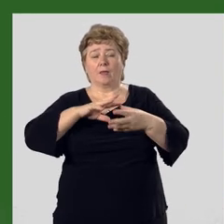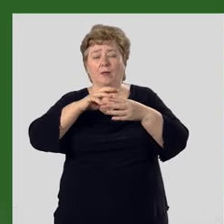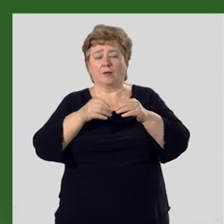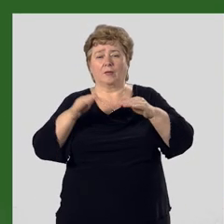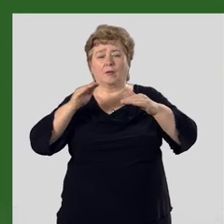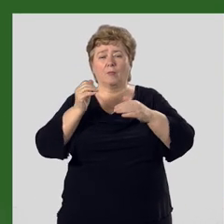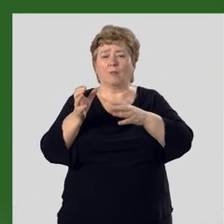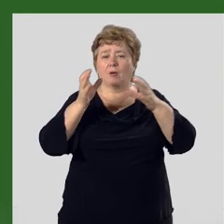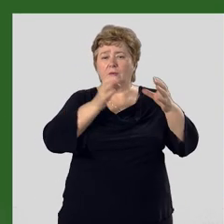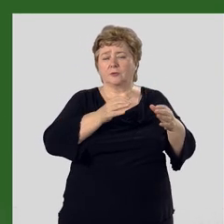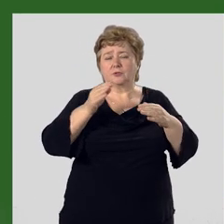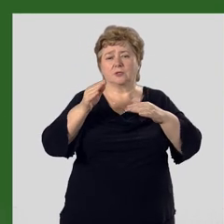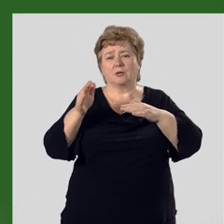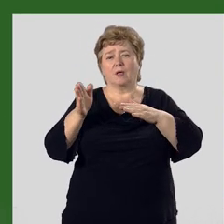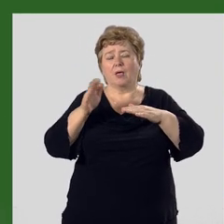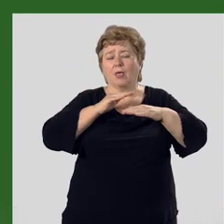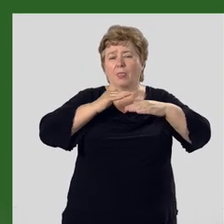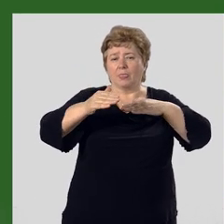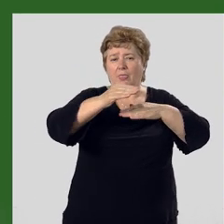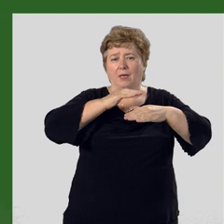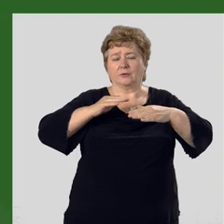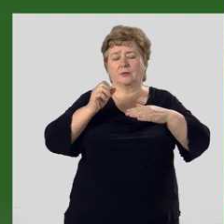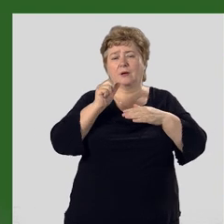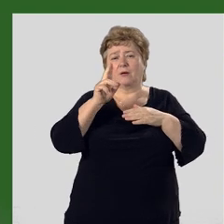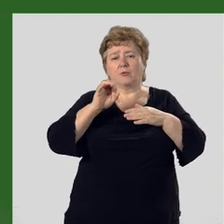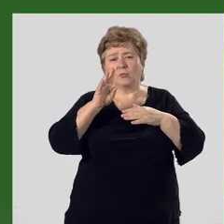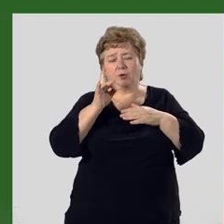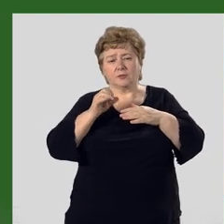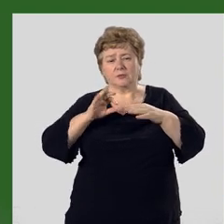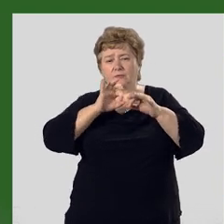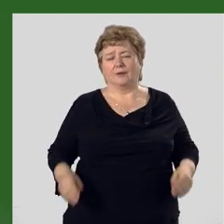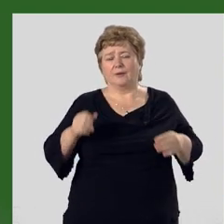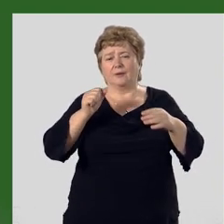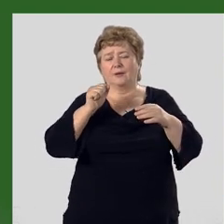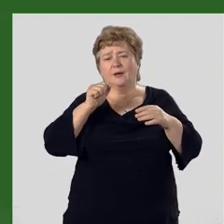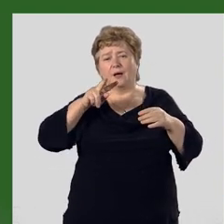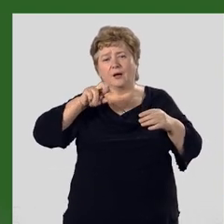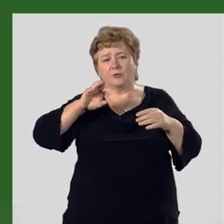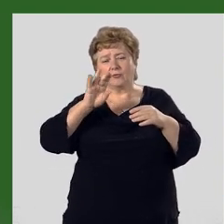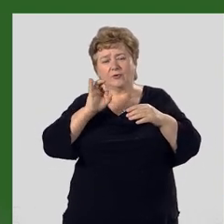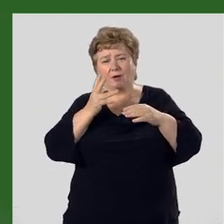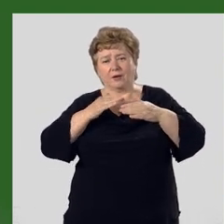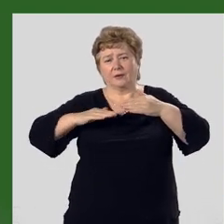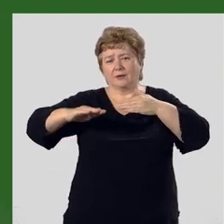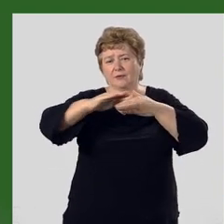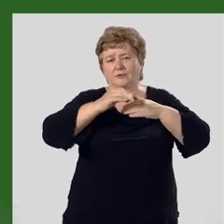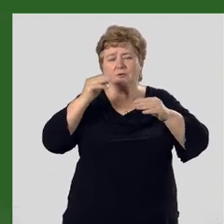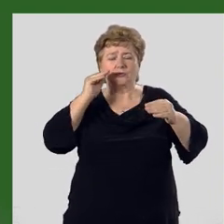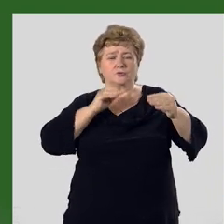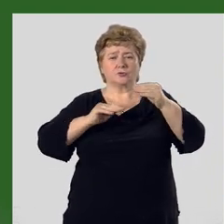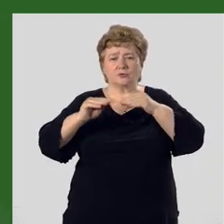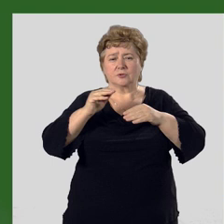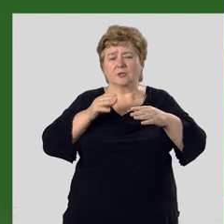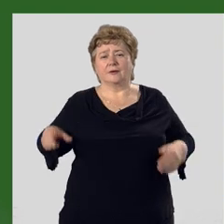отложения речных наносов создают аккумулятивные формы. Алювиальные равнины, созданные в